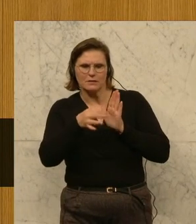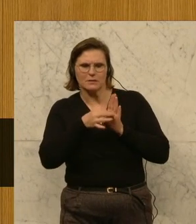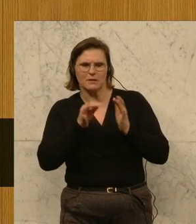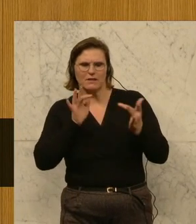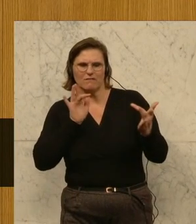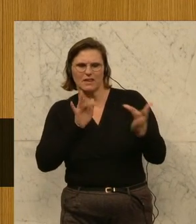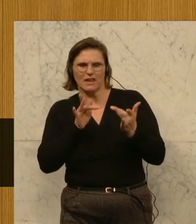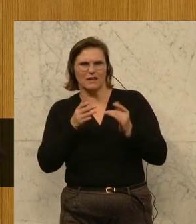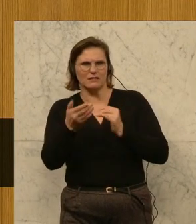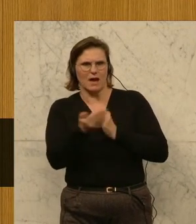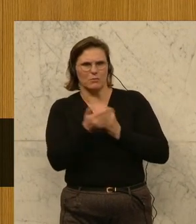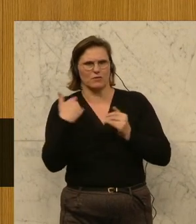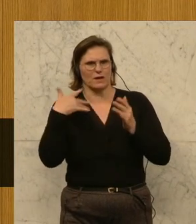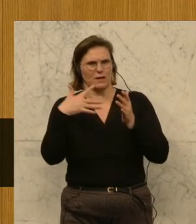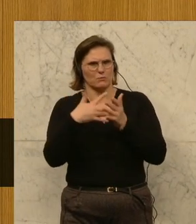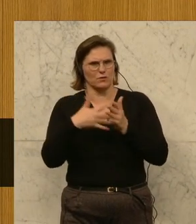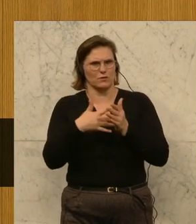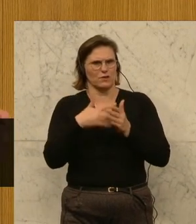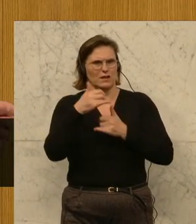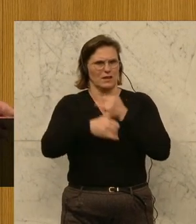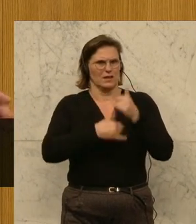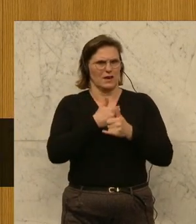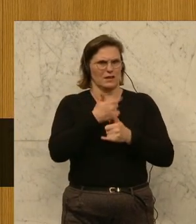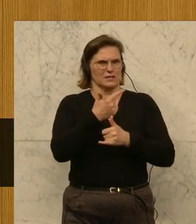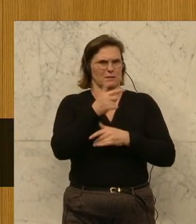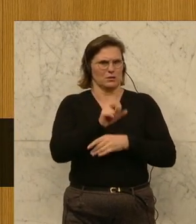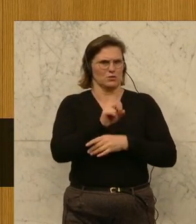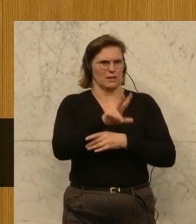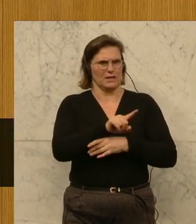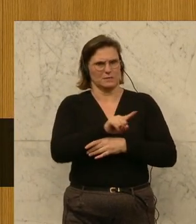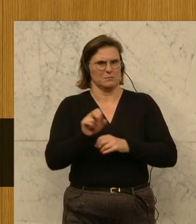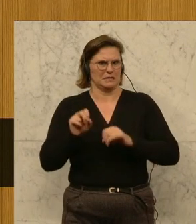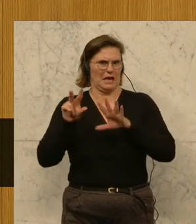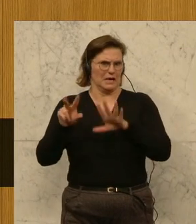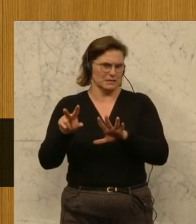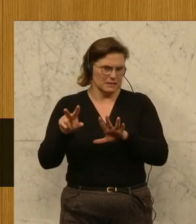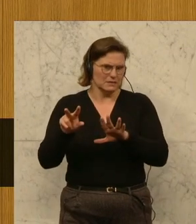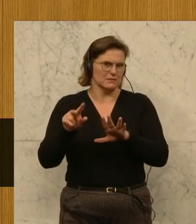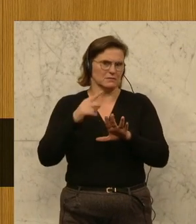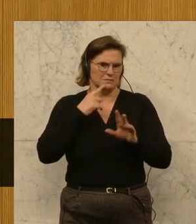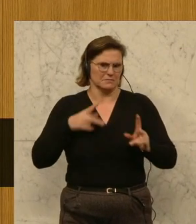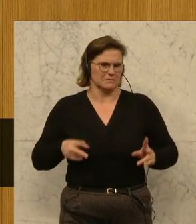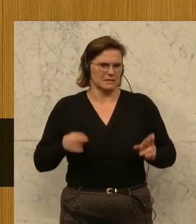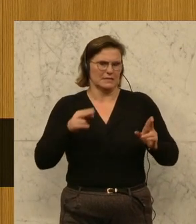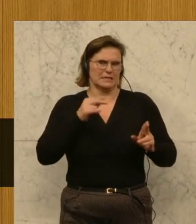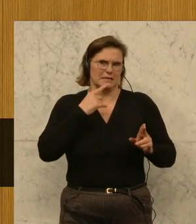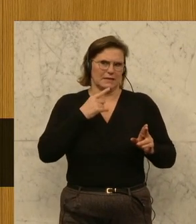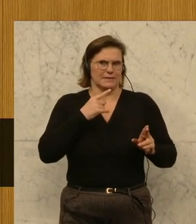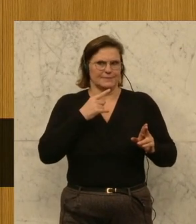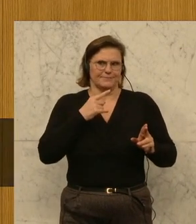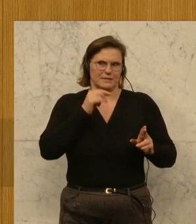geprüft wurde, die Jahre 2013 bis 2018. Das ist das, was ich sage, dass er nicht mehr ganz taufrisch ist.